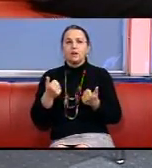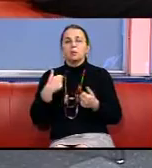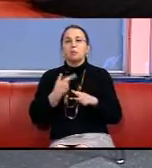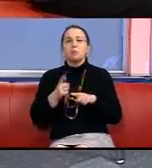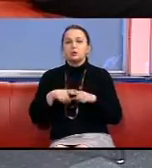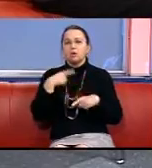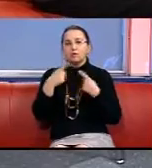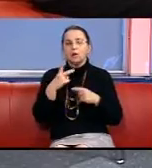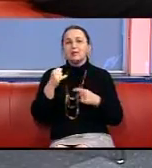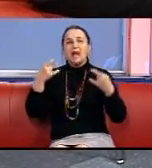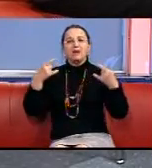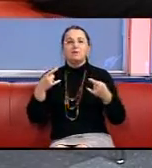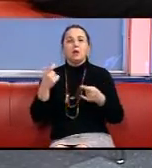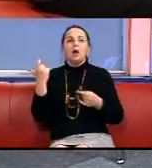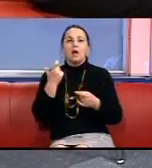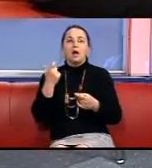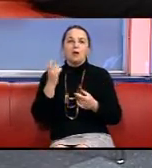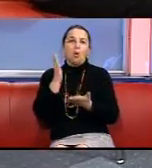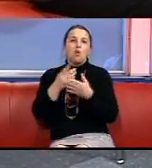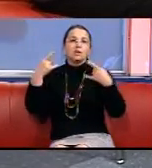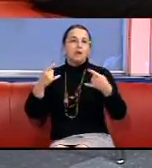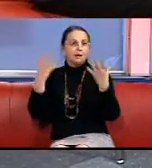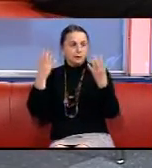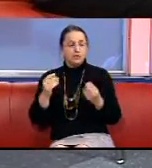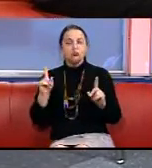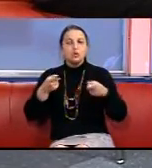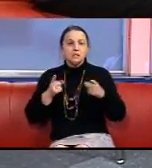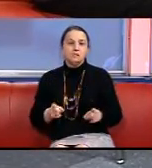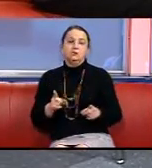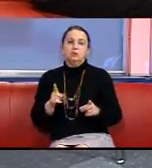'ятницю на ефірі програми Харків онлайн день Що дійсно,